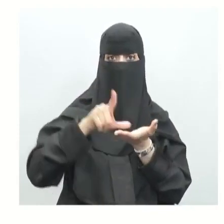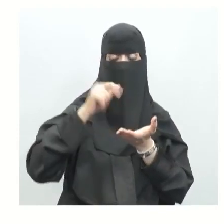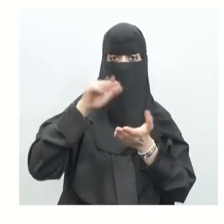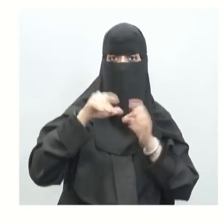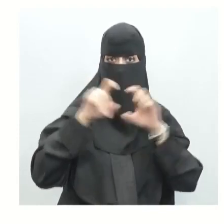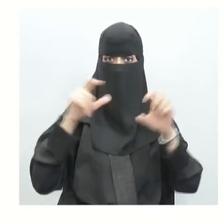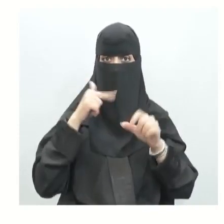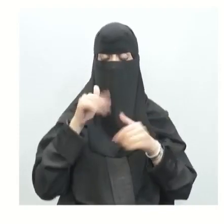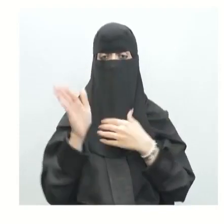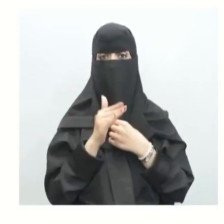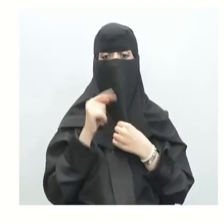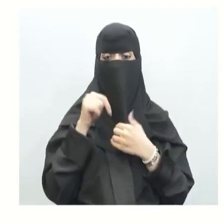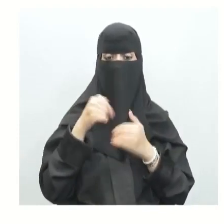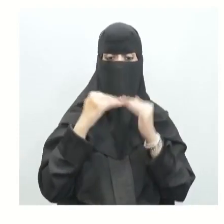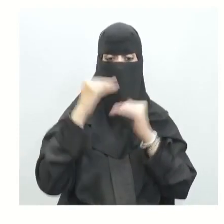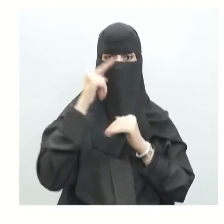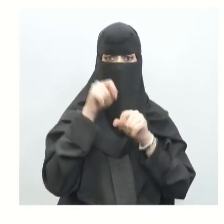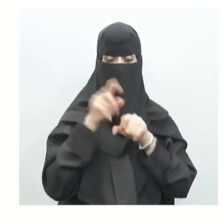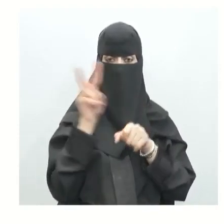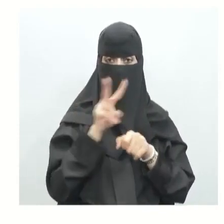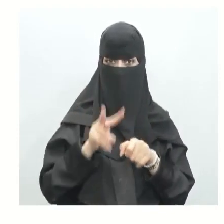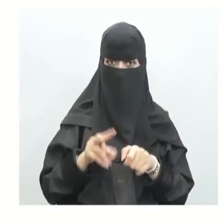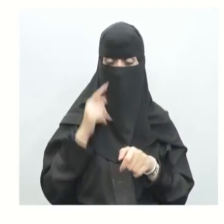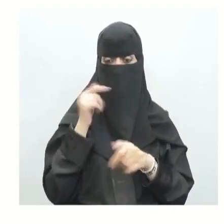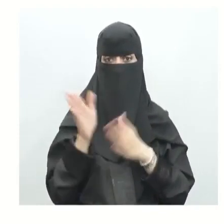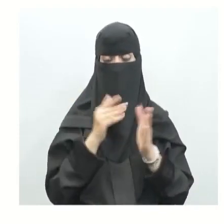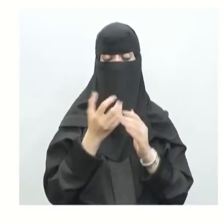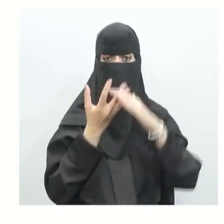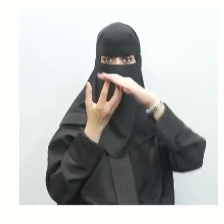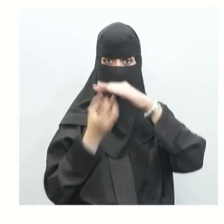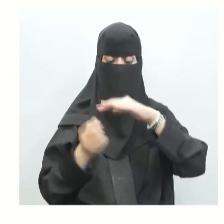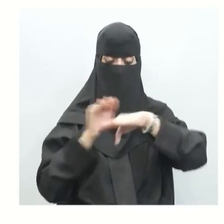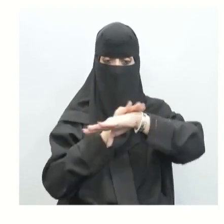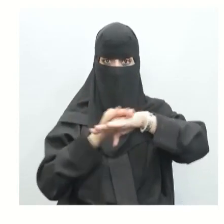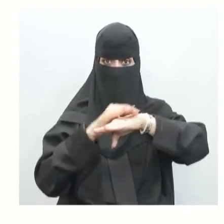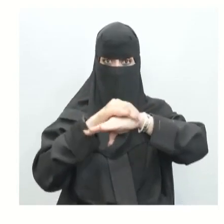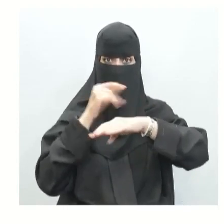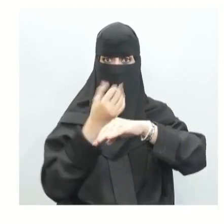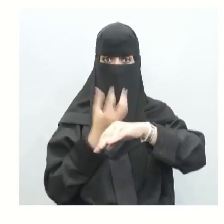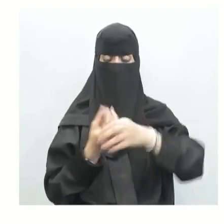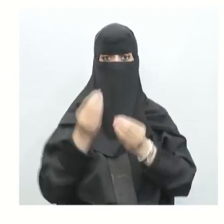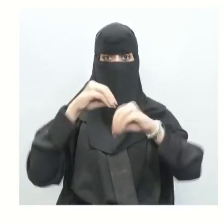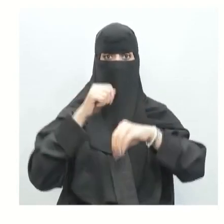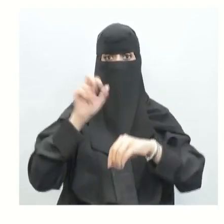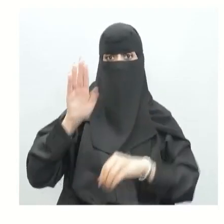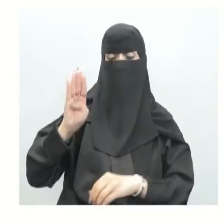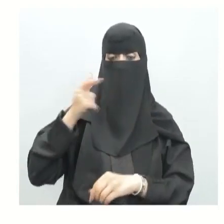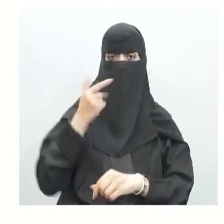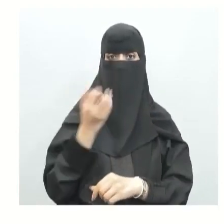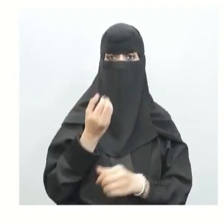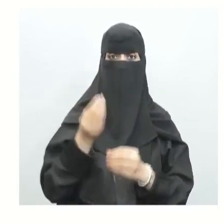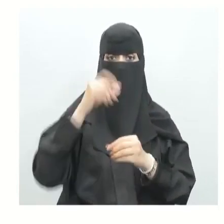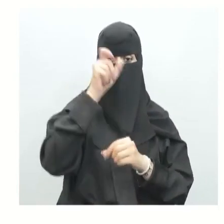الكاليسيوم في الدم وإذا ارتفع مستوى الكاليسيوم في الدم يخزن النسيج العظمي ما يزيد منه عن حاجة جسم